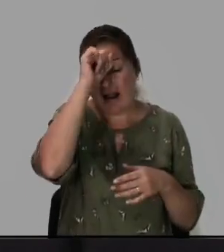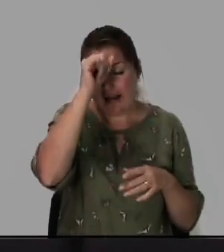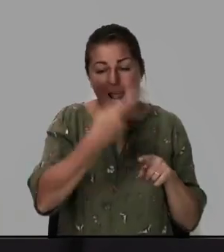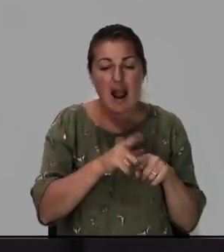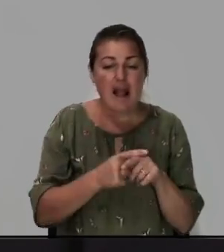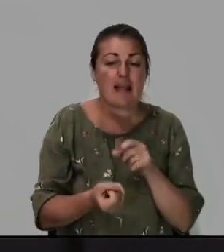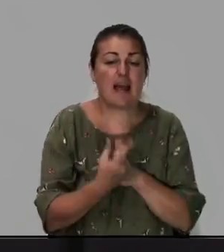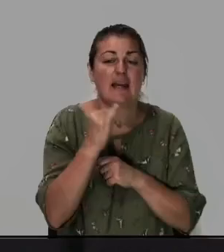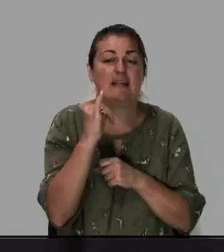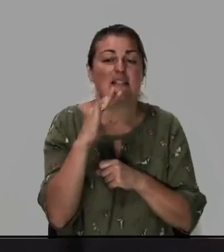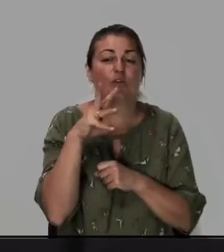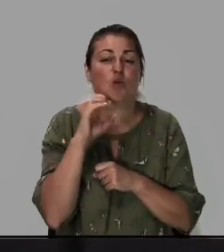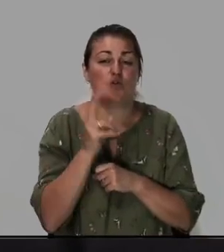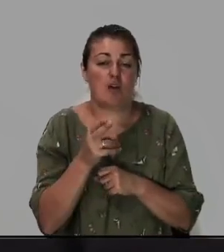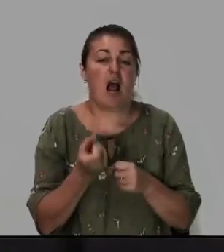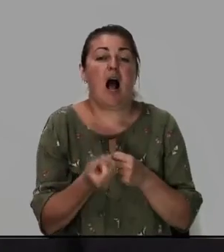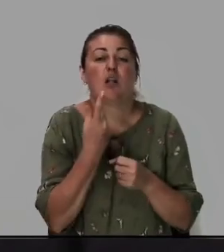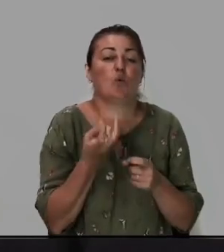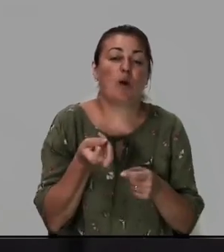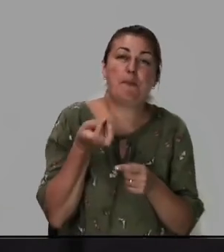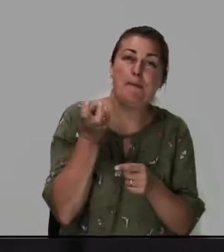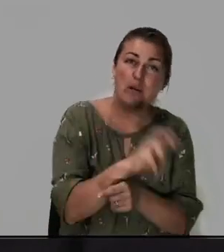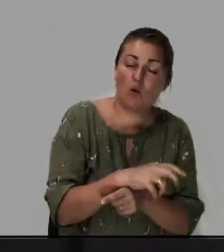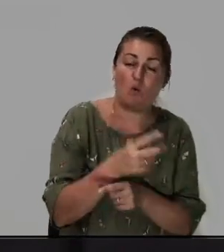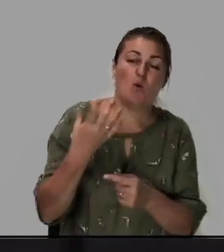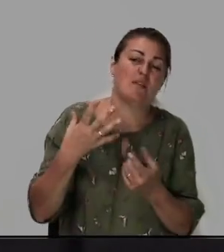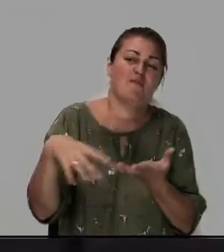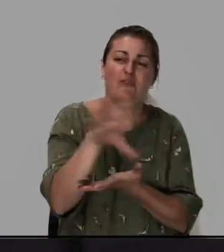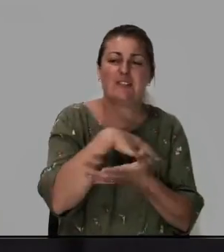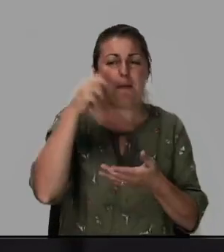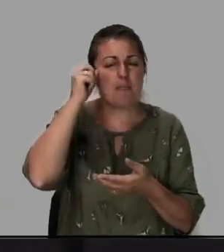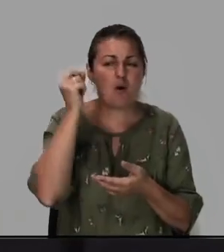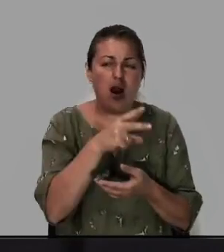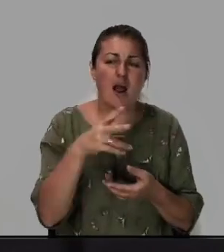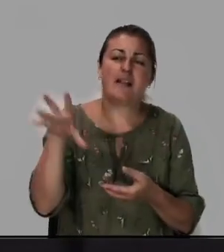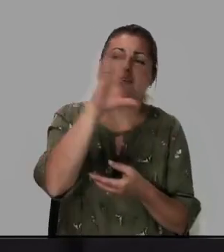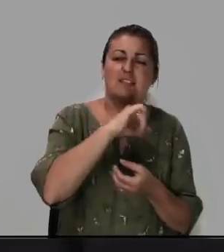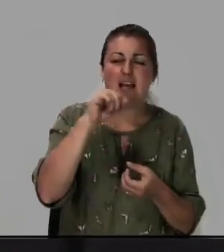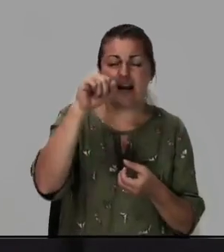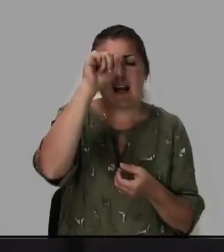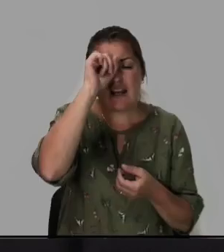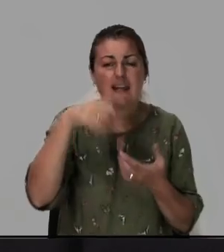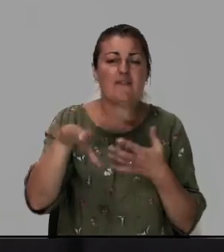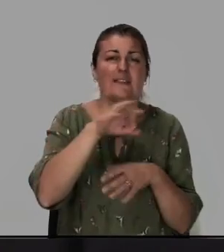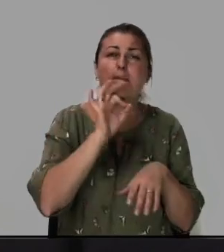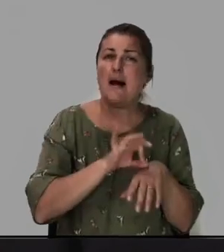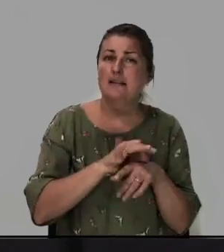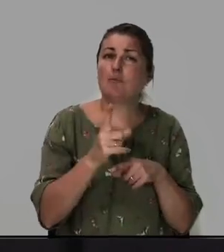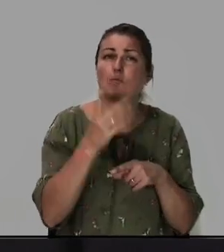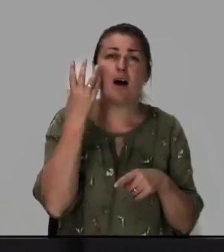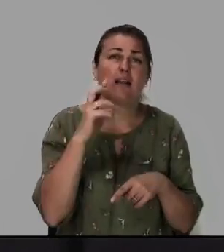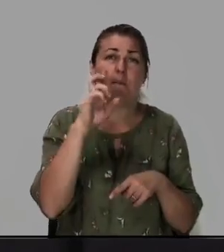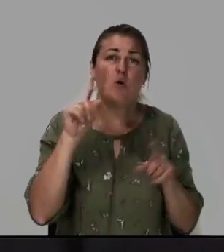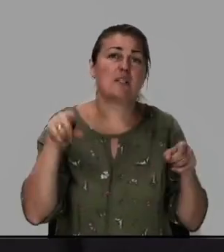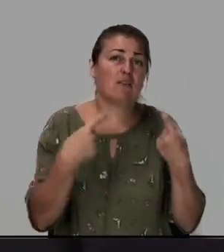источник, откуда приходят все проклятия, все грехи, все болезни. Потому что, когда Бог